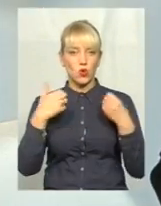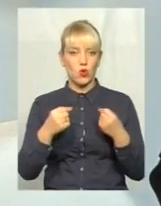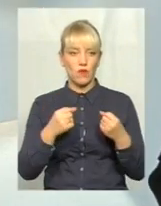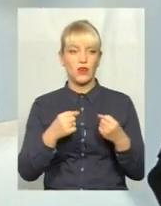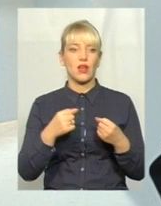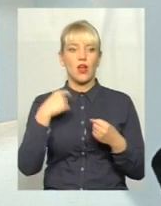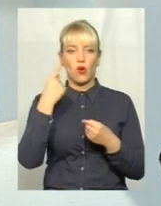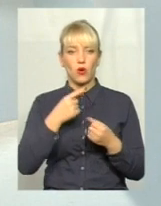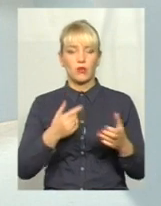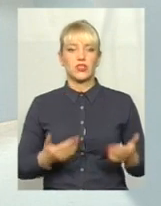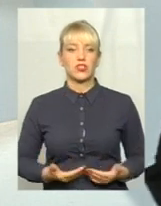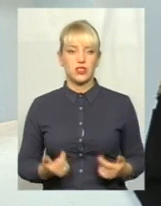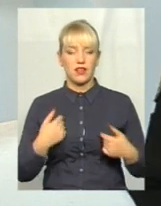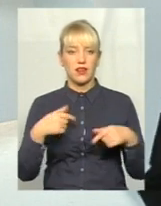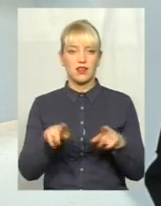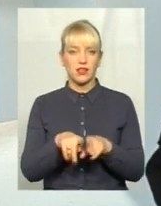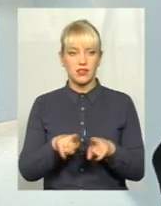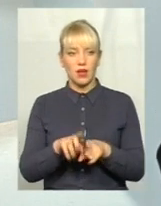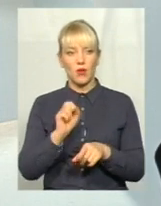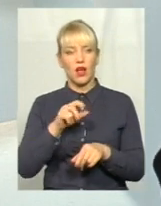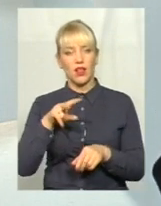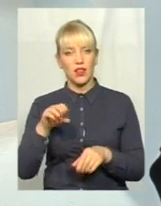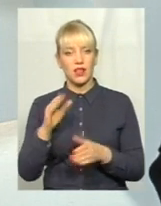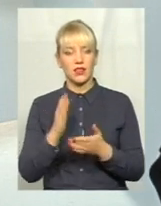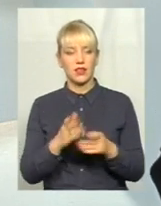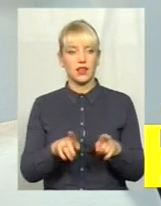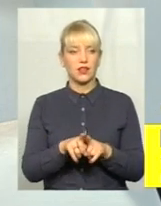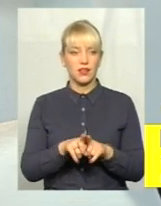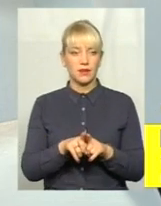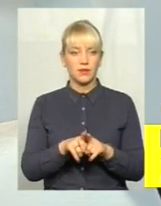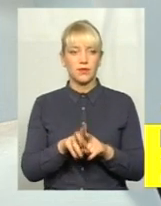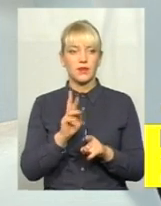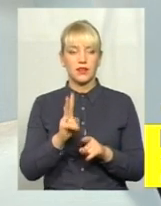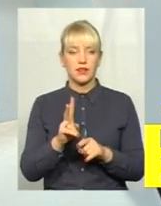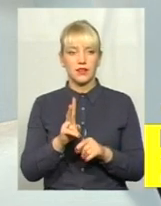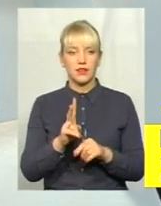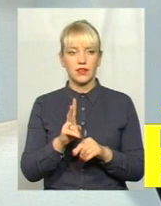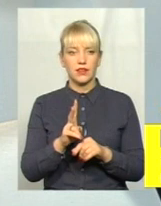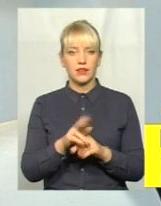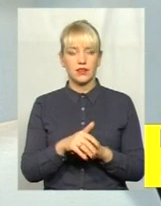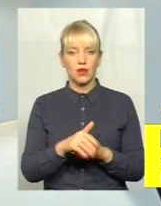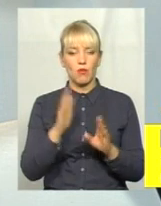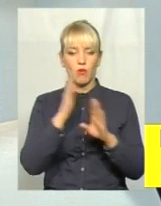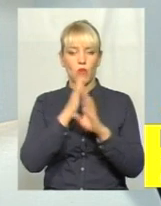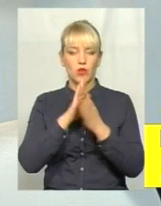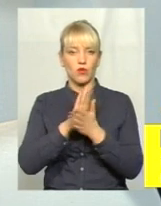життя, я так саме, проте є ще таке поняття, як погодні умови. В літній період